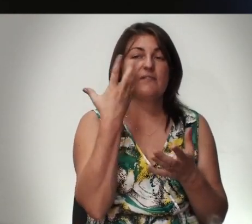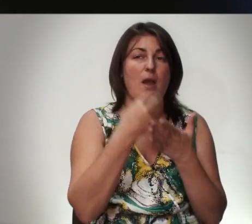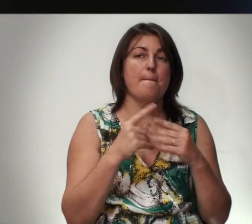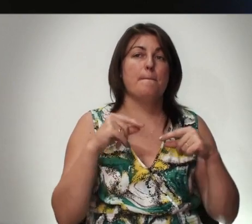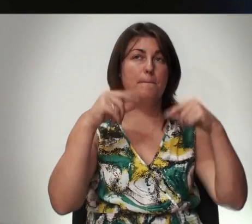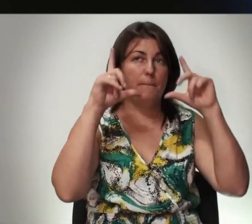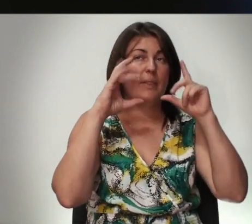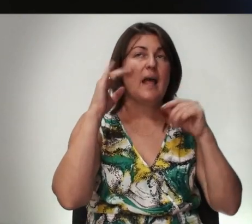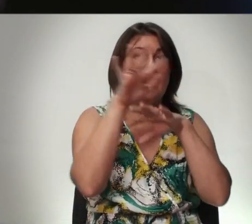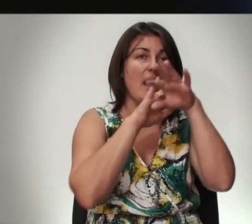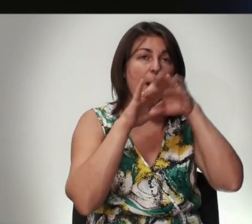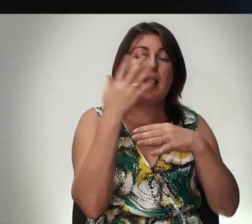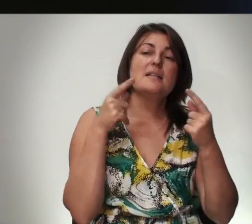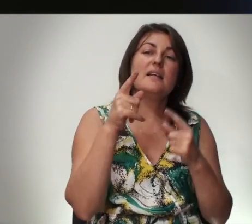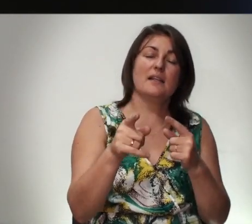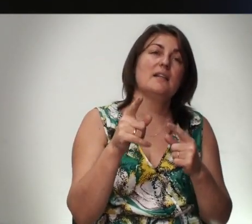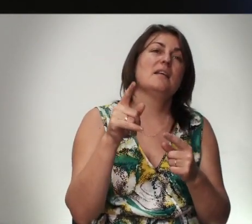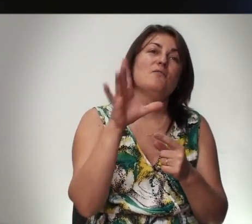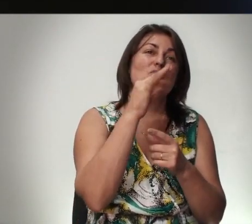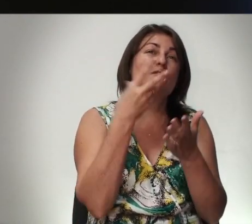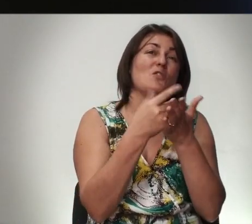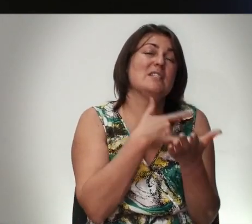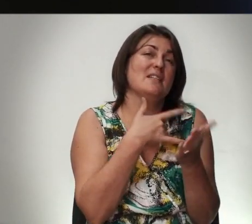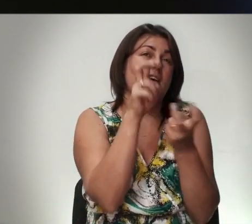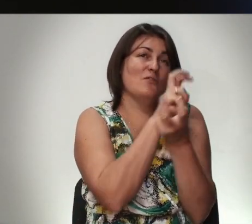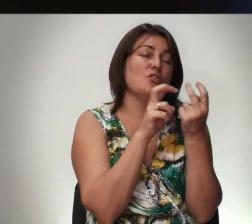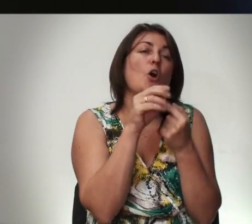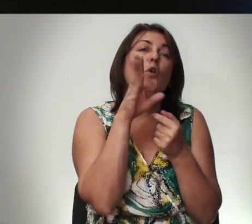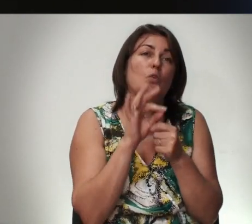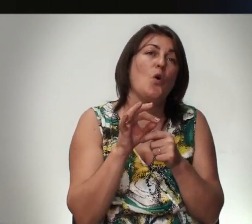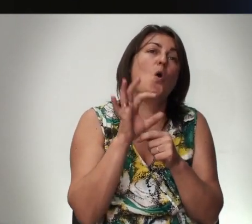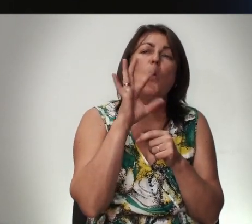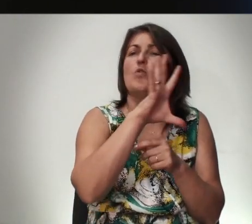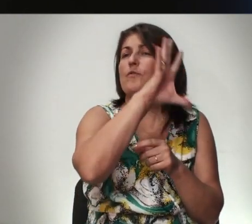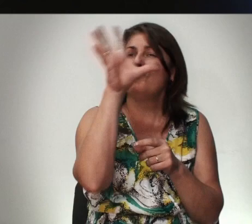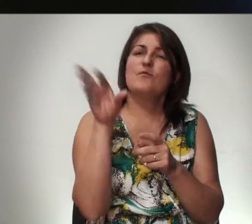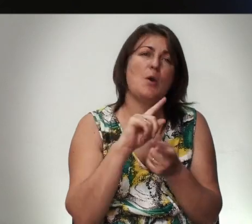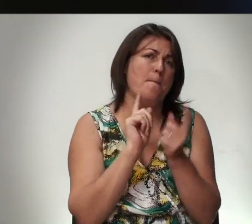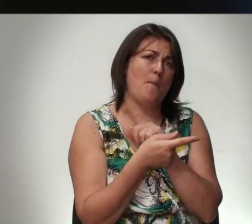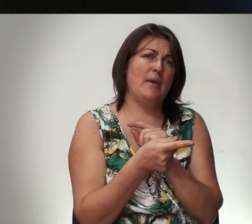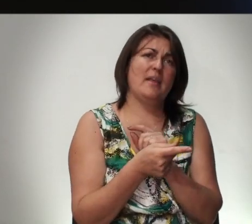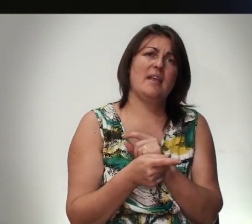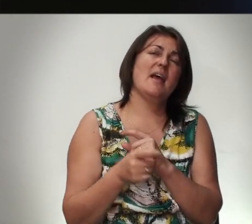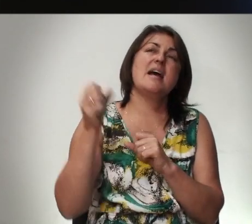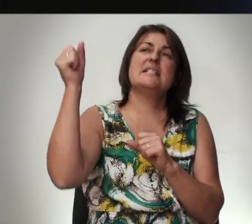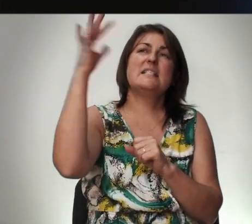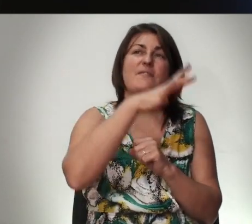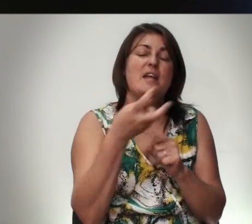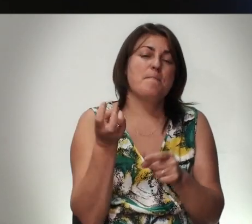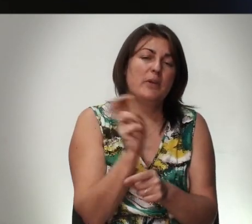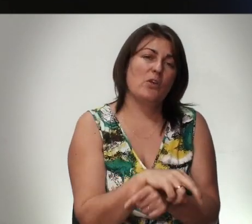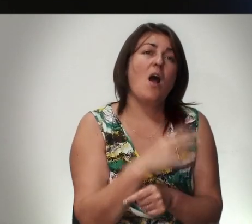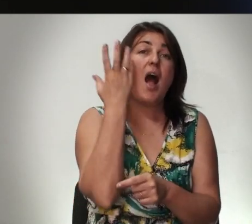Небо Если Ты Взыщешь Его Всем Сердцем То Он Все Поменяет Свет Придет